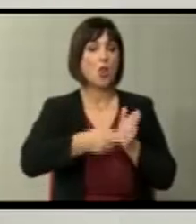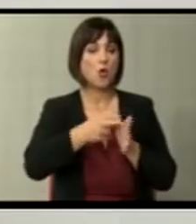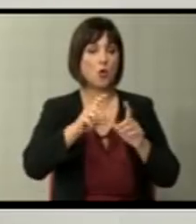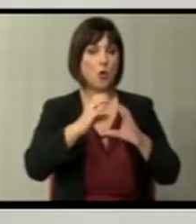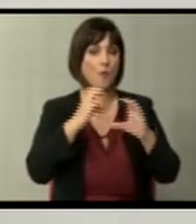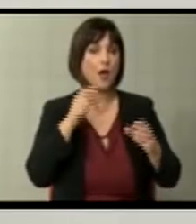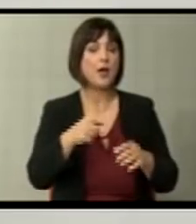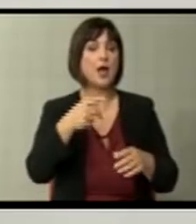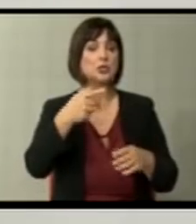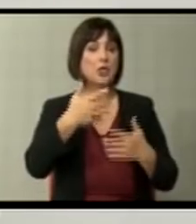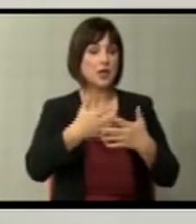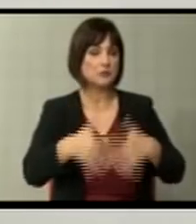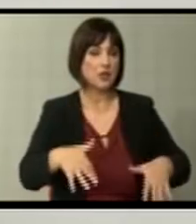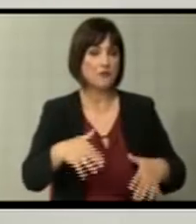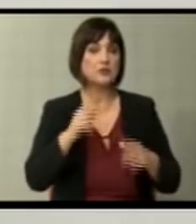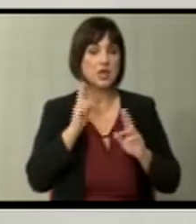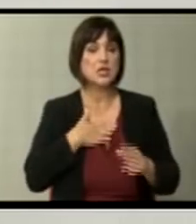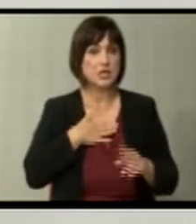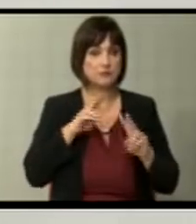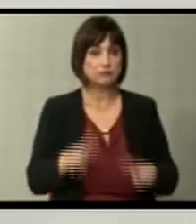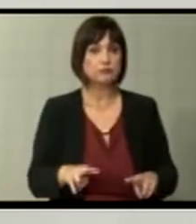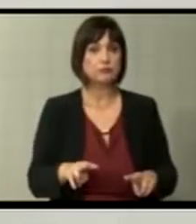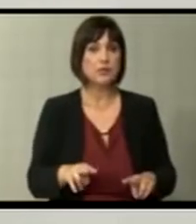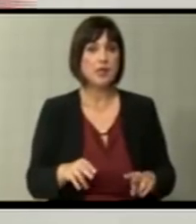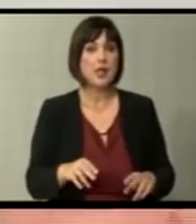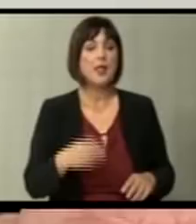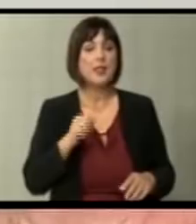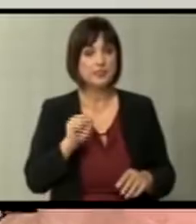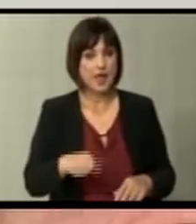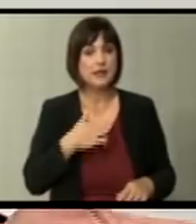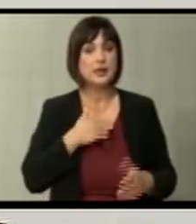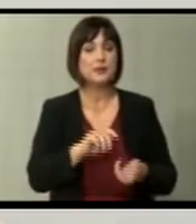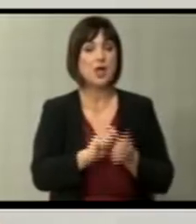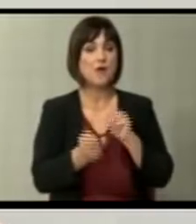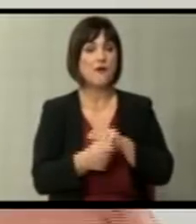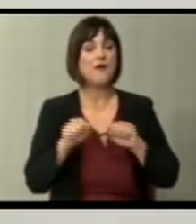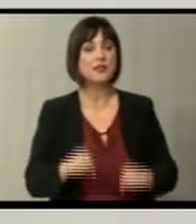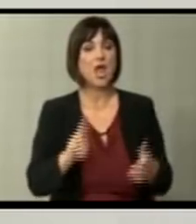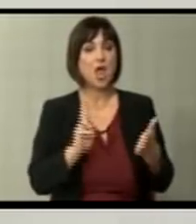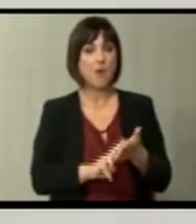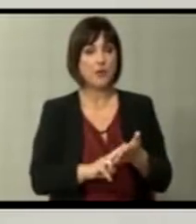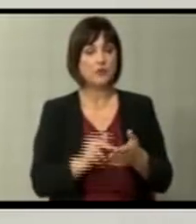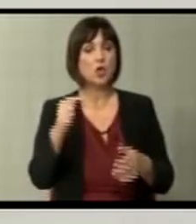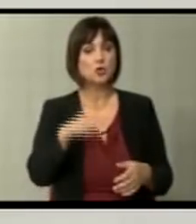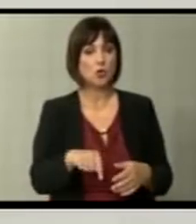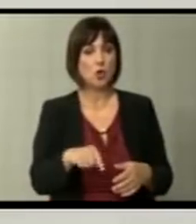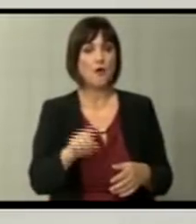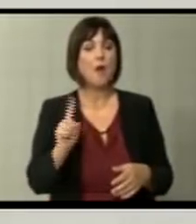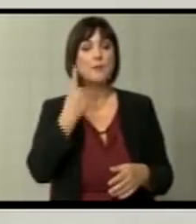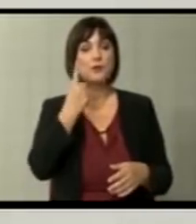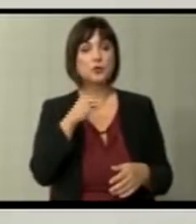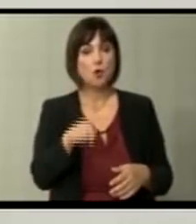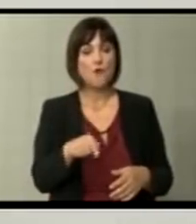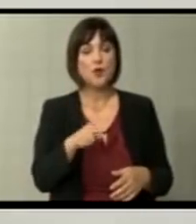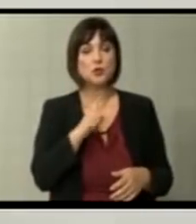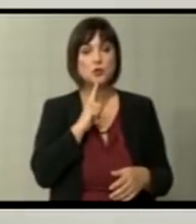бариерите се реални. Да, треба да реформираме владење на право, и ќе дојдам, поштото е пругото што,